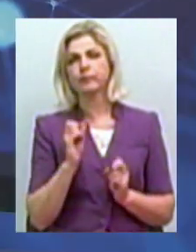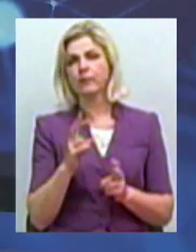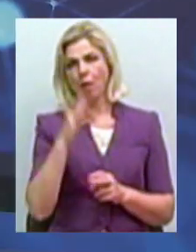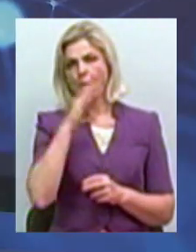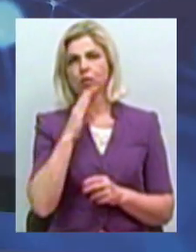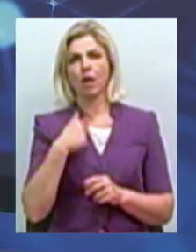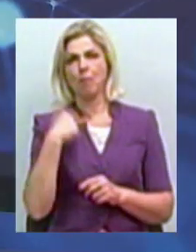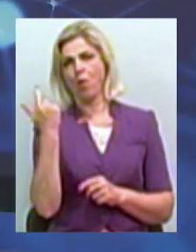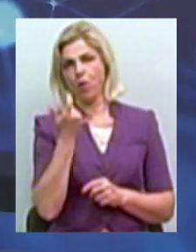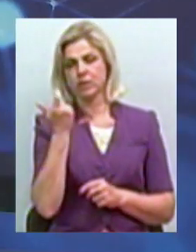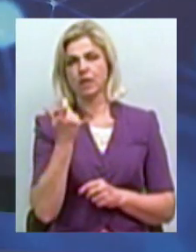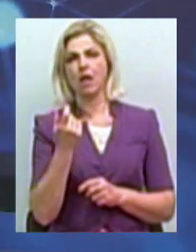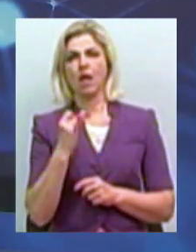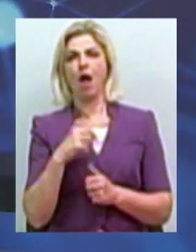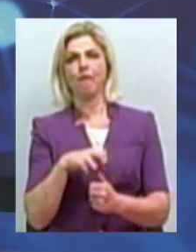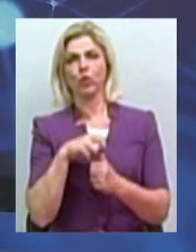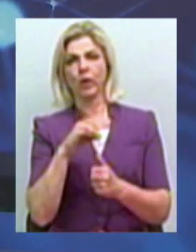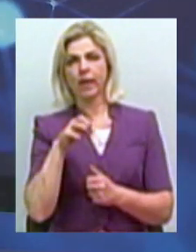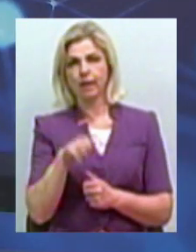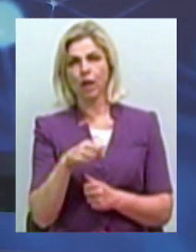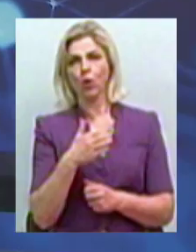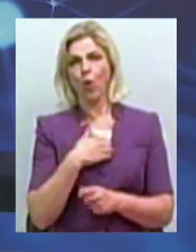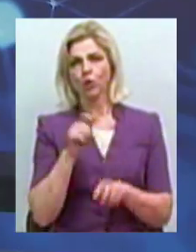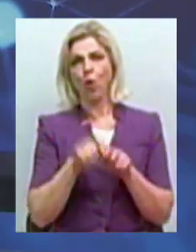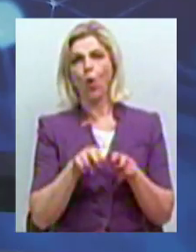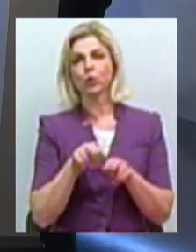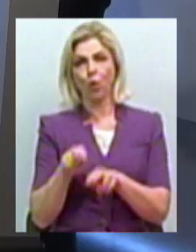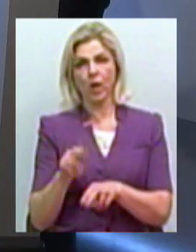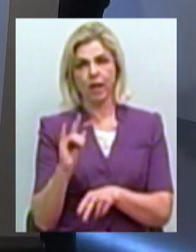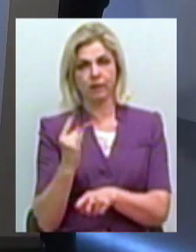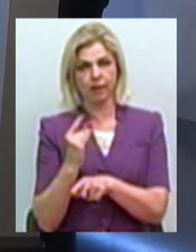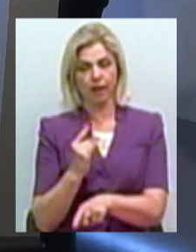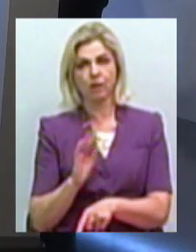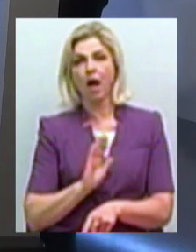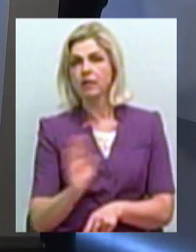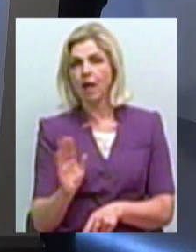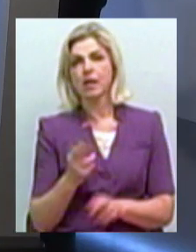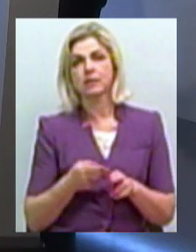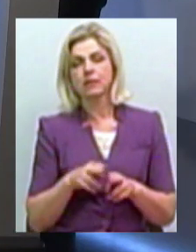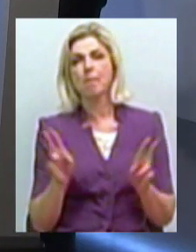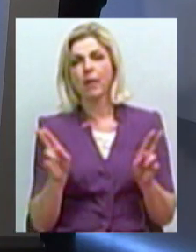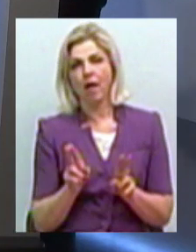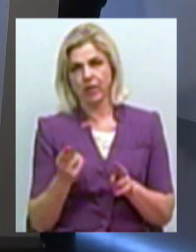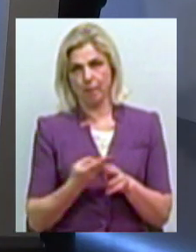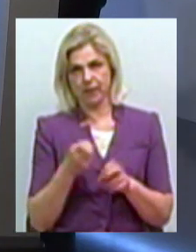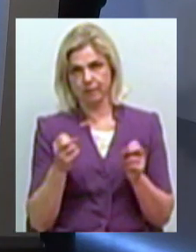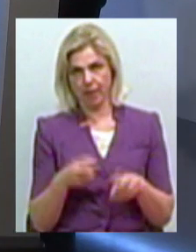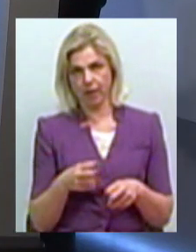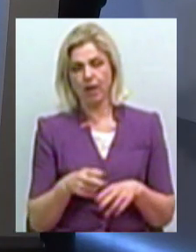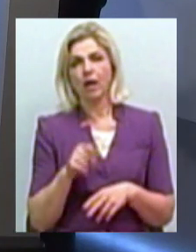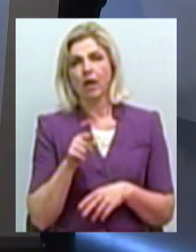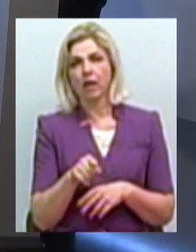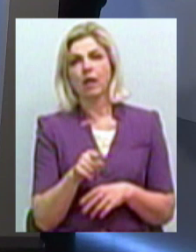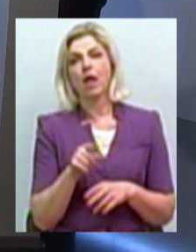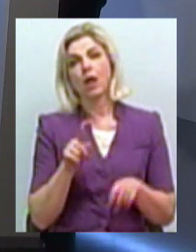авторитетні, або хочемо проявляти свій контроль над дитиною, а тому, що це правило безпеки, тобто розклеювати тут. Тому що